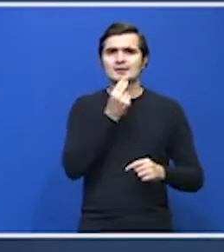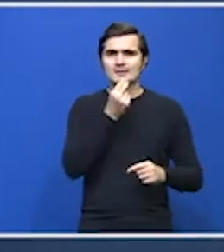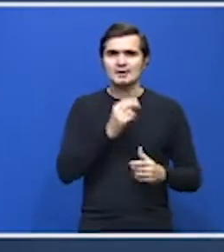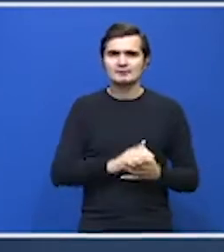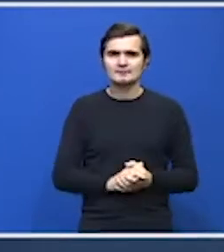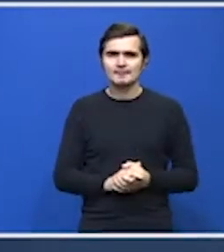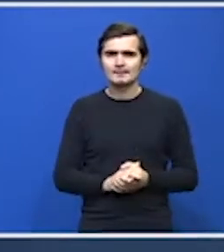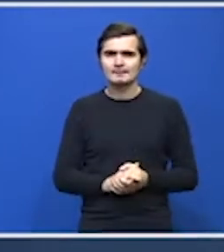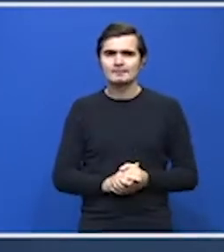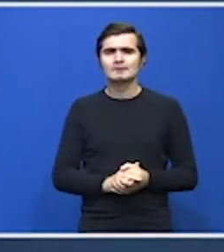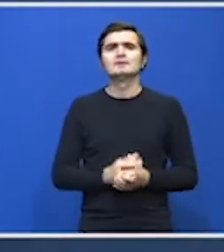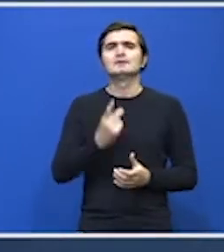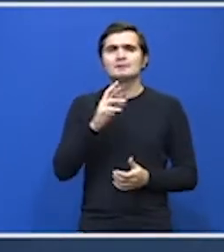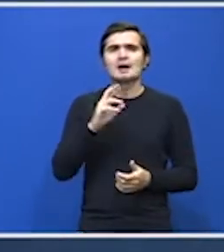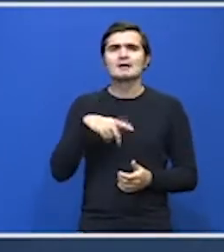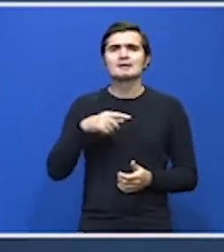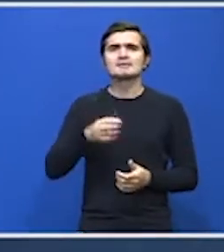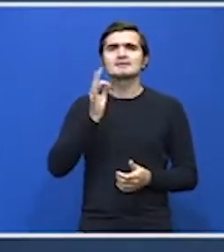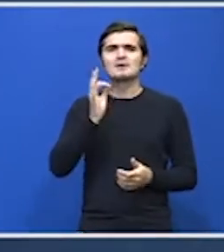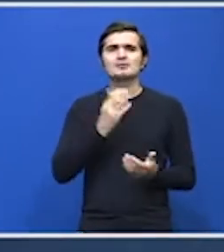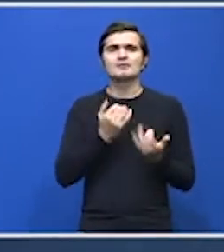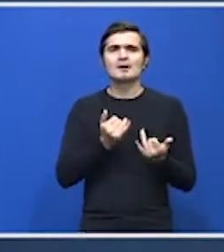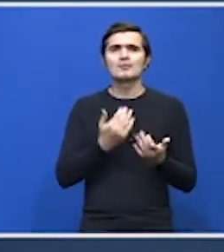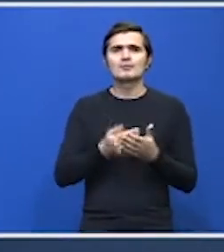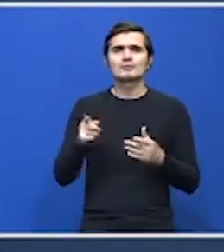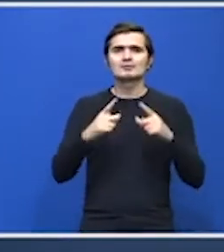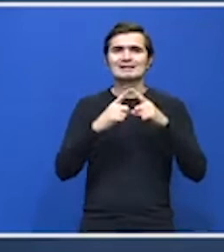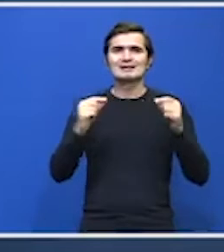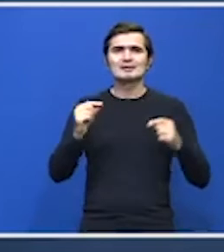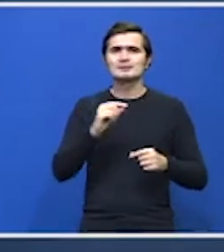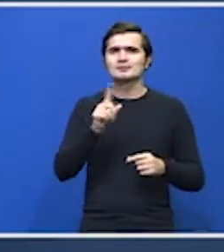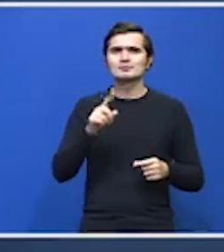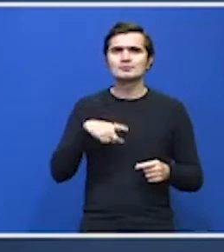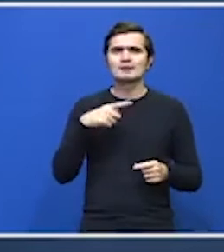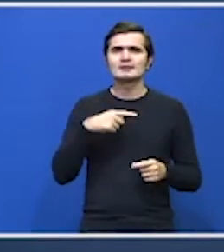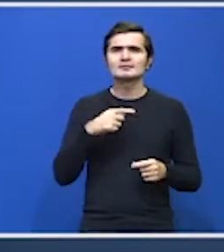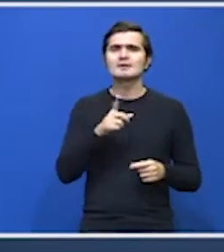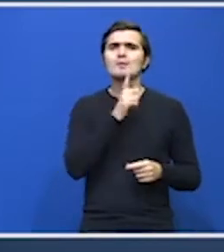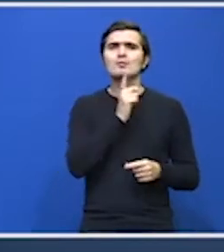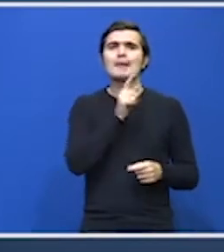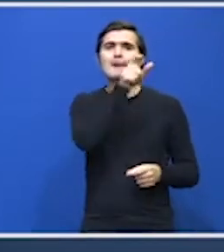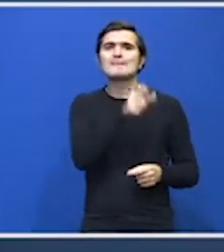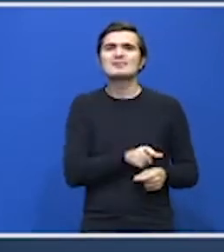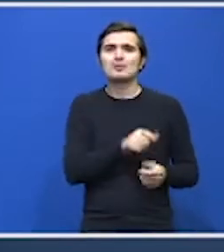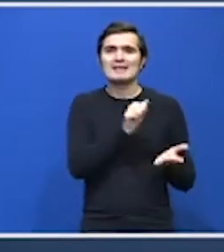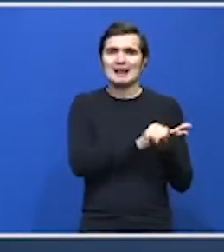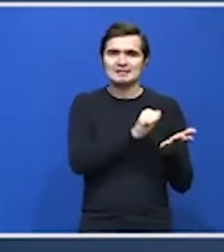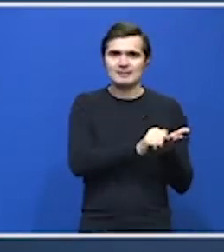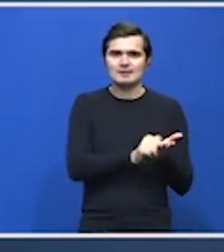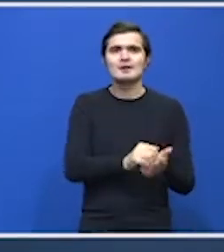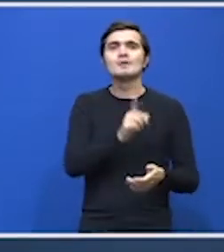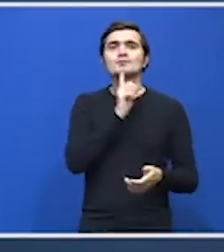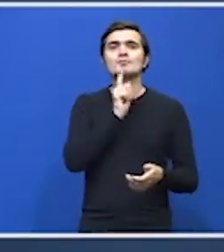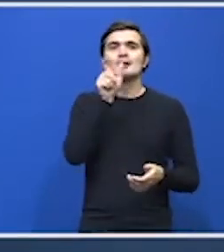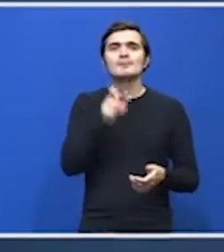masă. Ce este specific acestor etichete este că ele sunt nenominale în momentul tipăririi, urmând ca numele persoanei